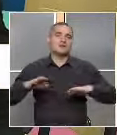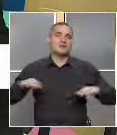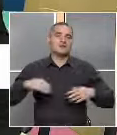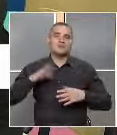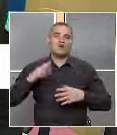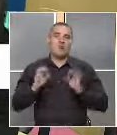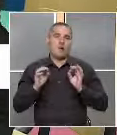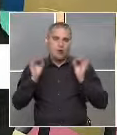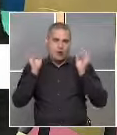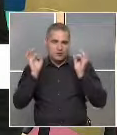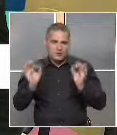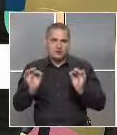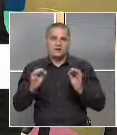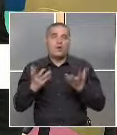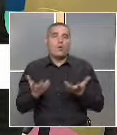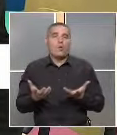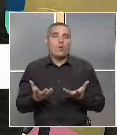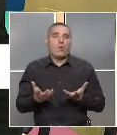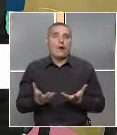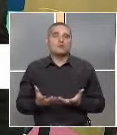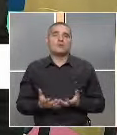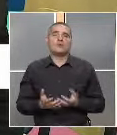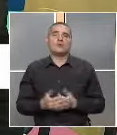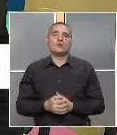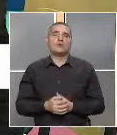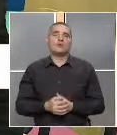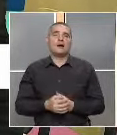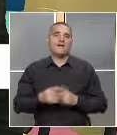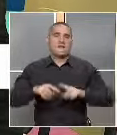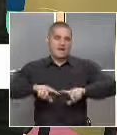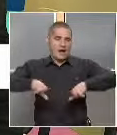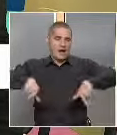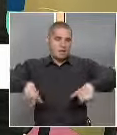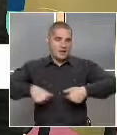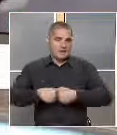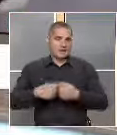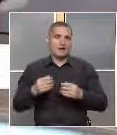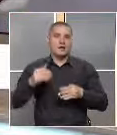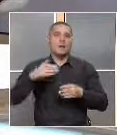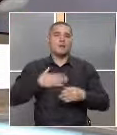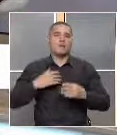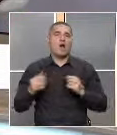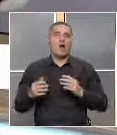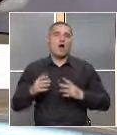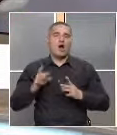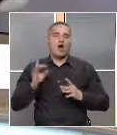много по-концентрирани. Когато в кабинета е робота,